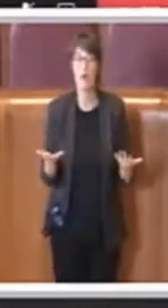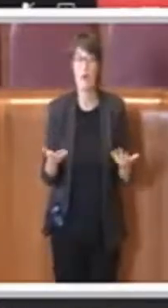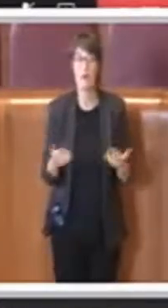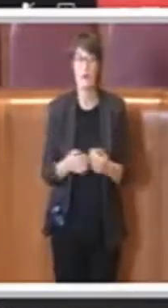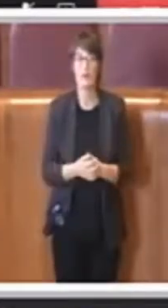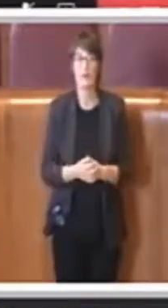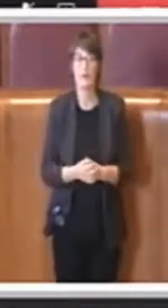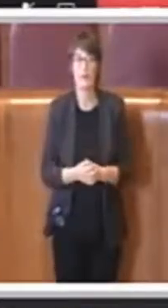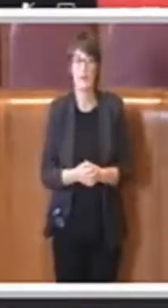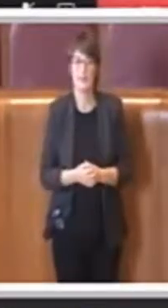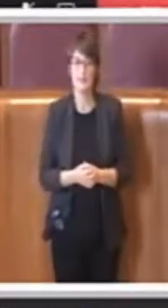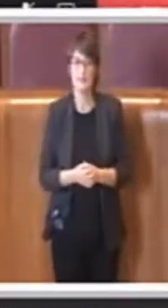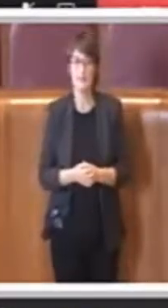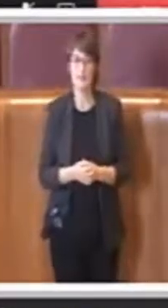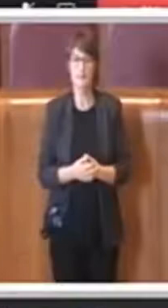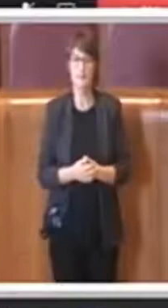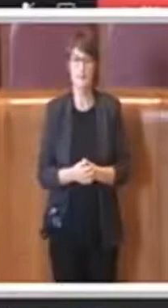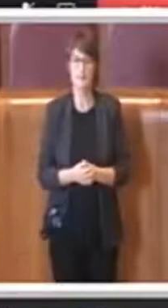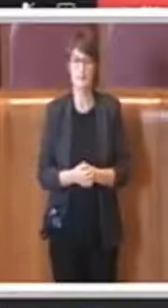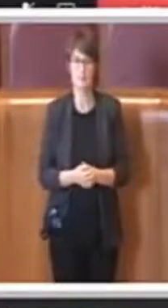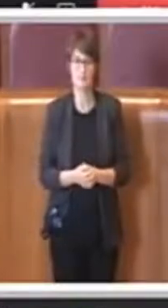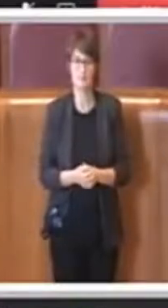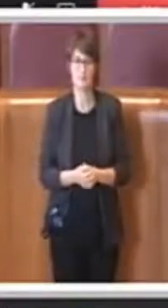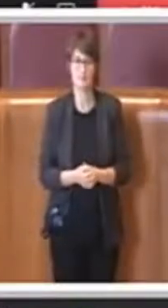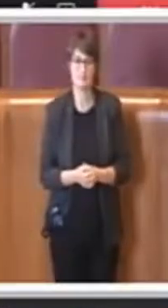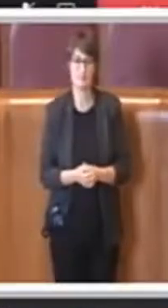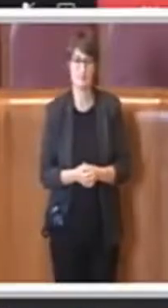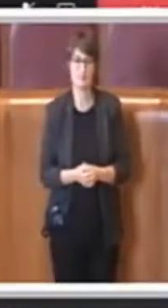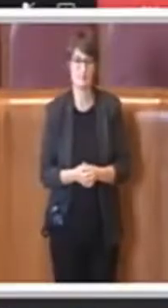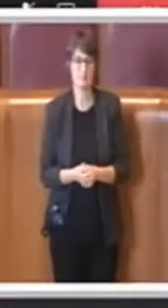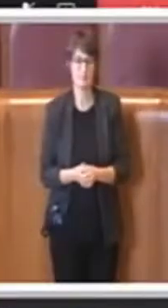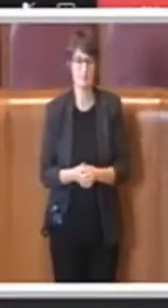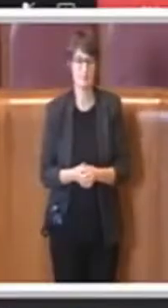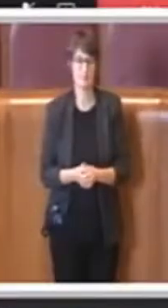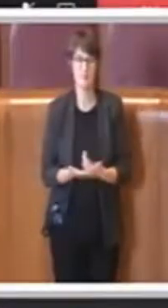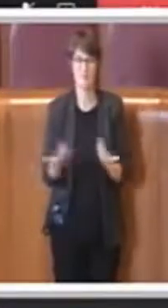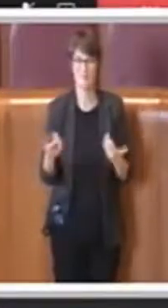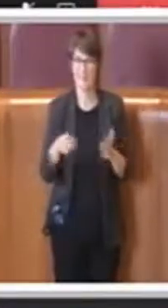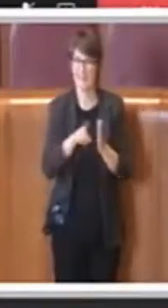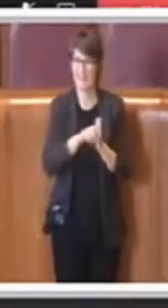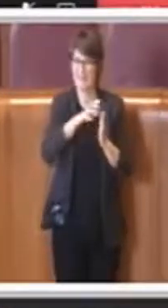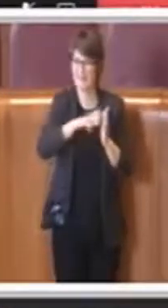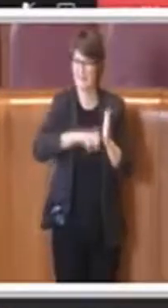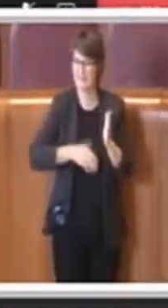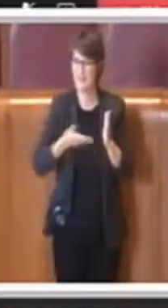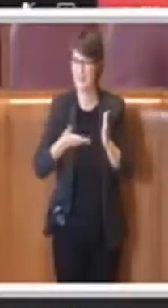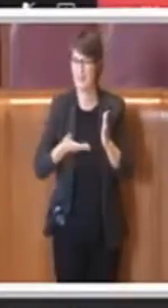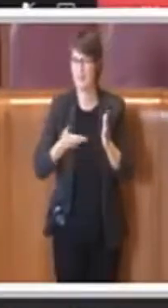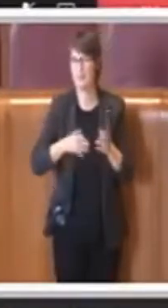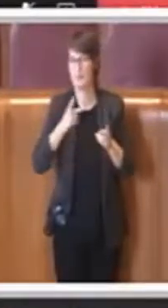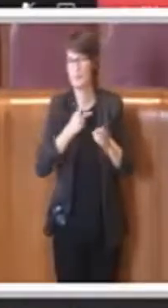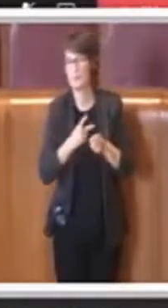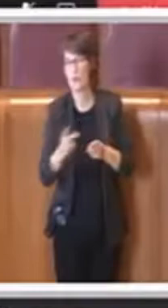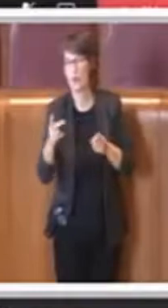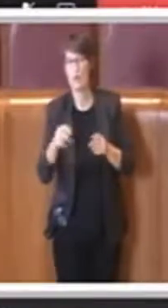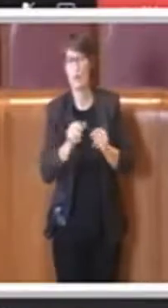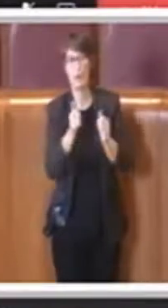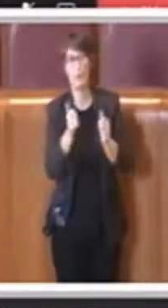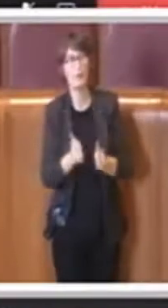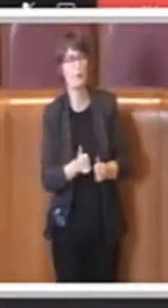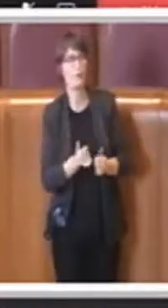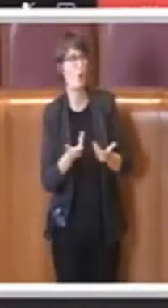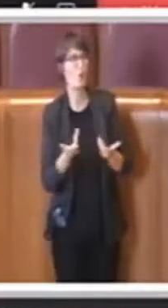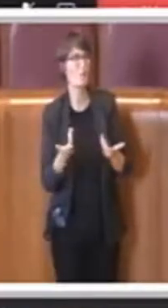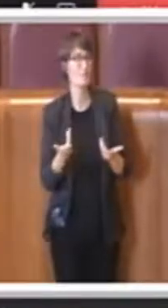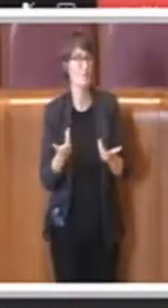fare e queste delibere costituiscono gli atti conclusivi e finali di un lavoro che è iniziato in questa